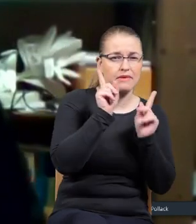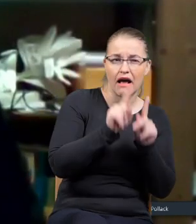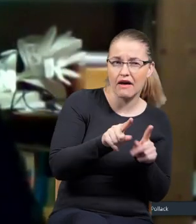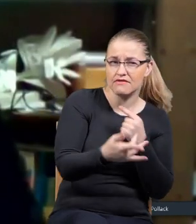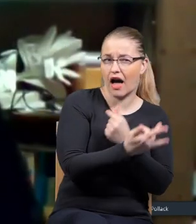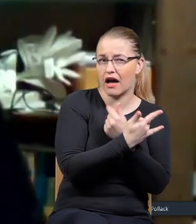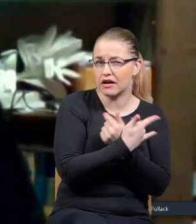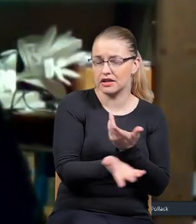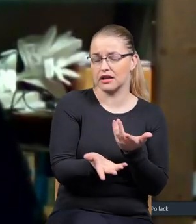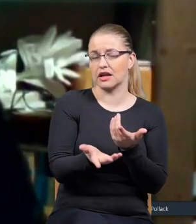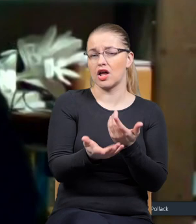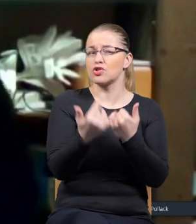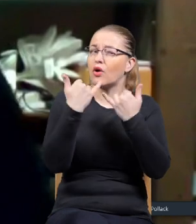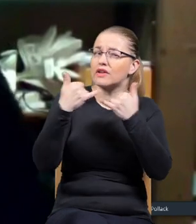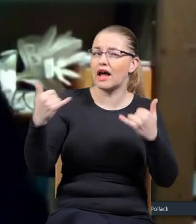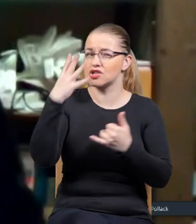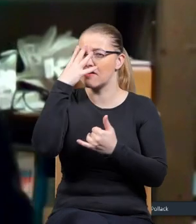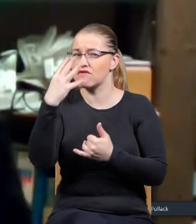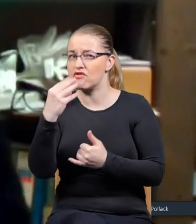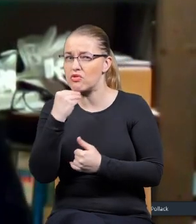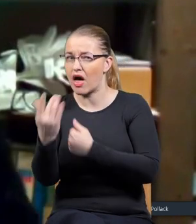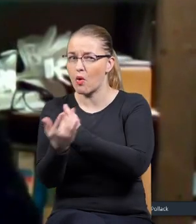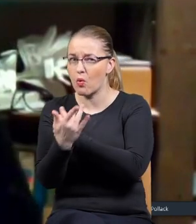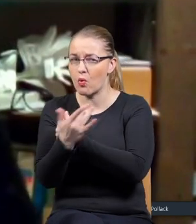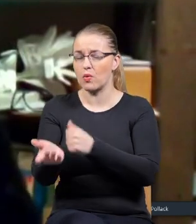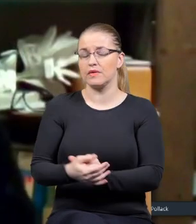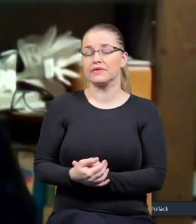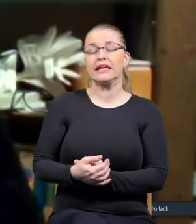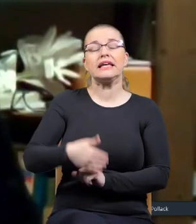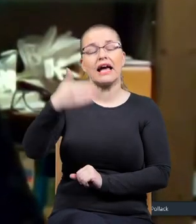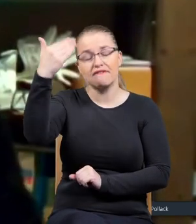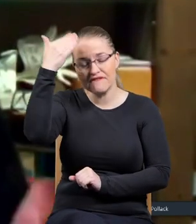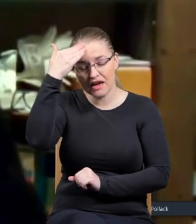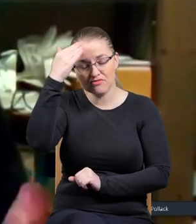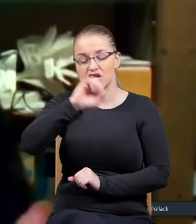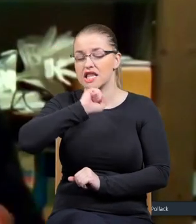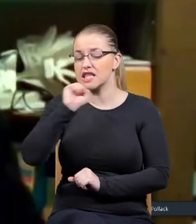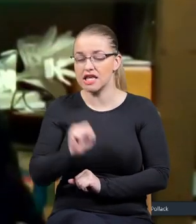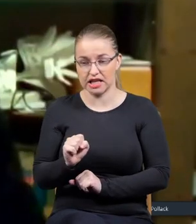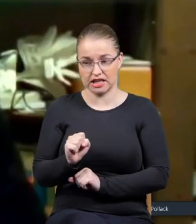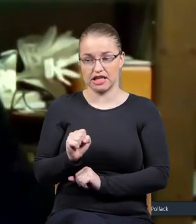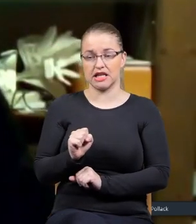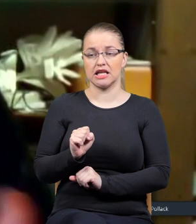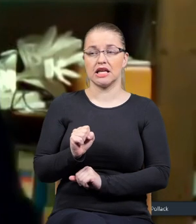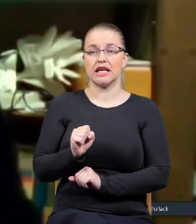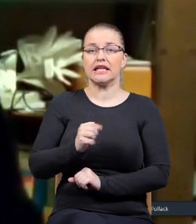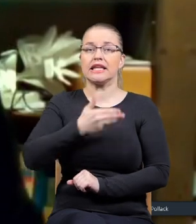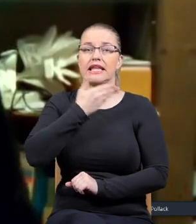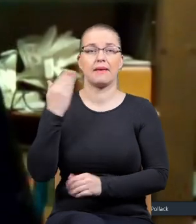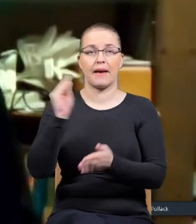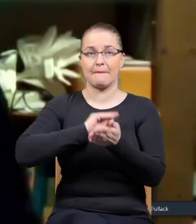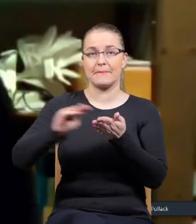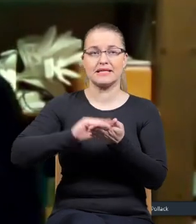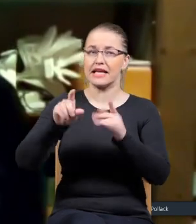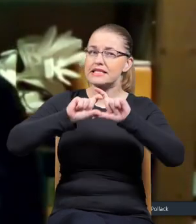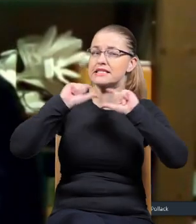prawda, to trochę inaczej wyglądało. Więc ja staję sobie sprawę, że ja nigdy nie piszę całą prawdę,